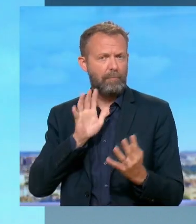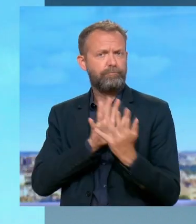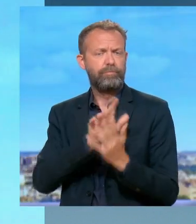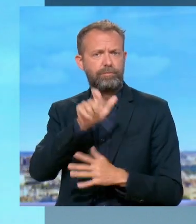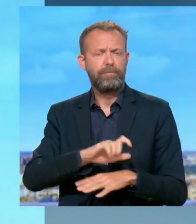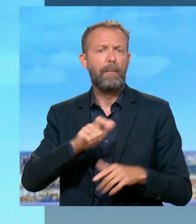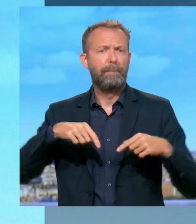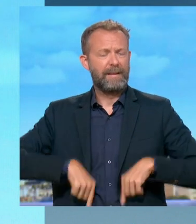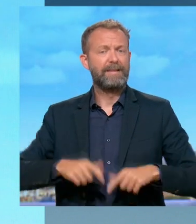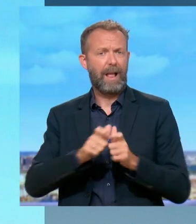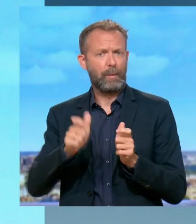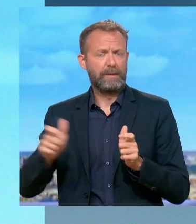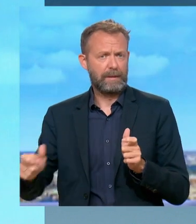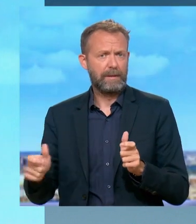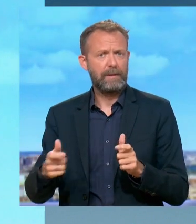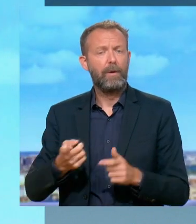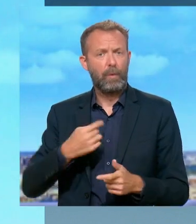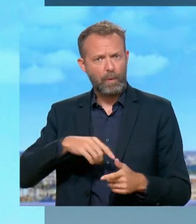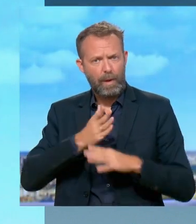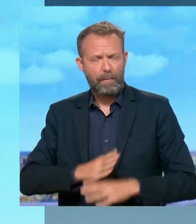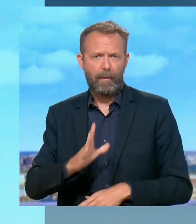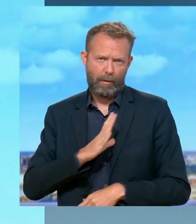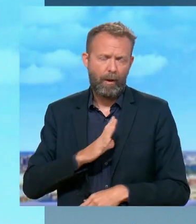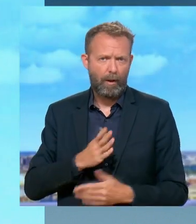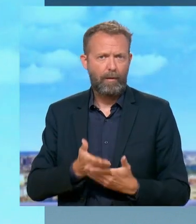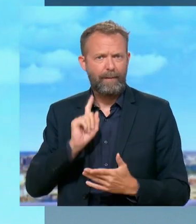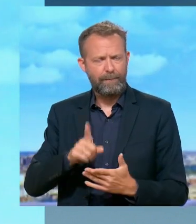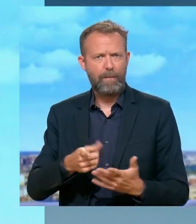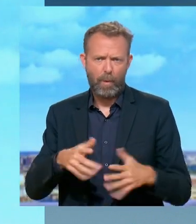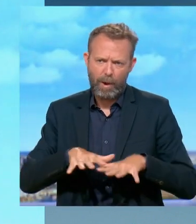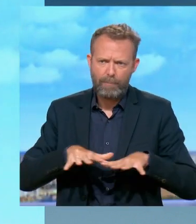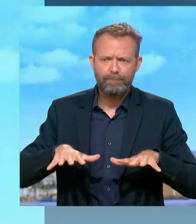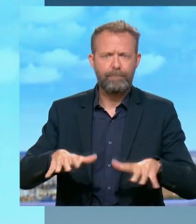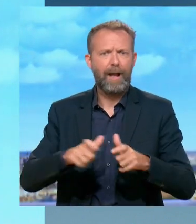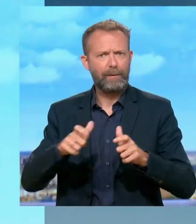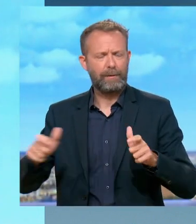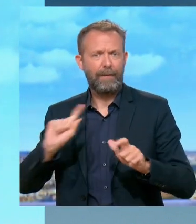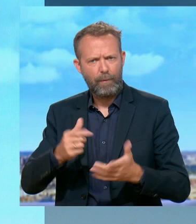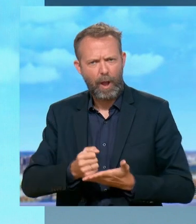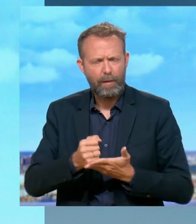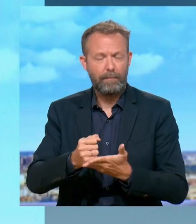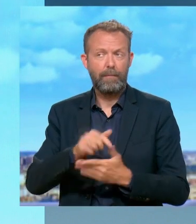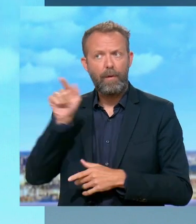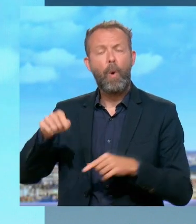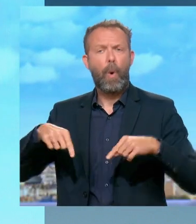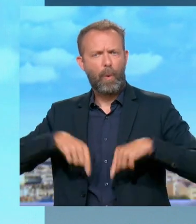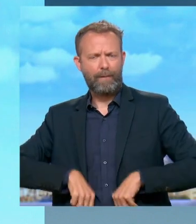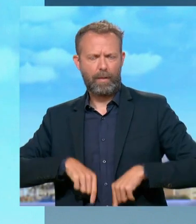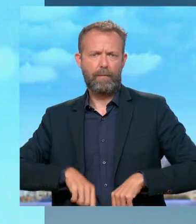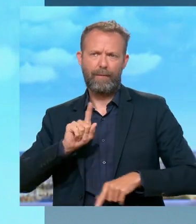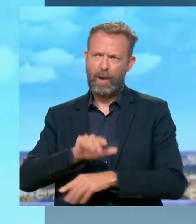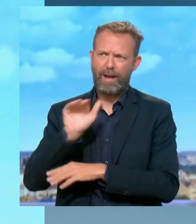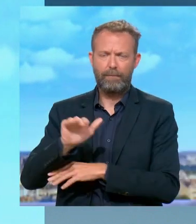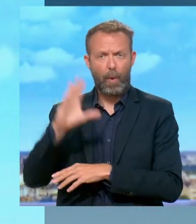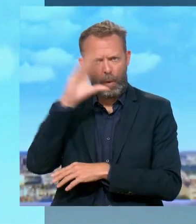Lesquiot, le ministre de l'Industrie. Nous avons un tissu industriel, il faut le renforcer, il faut le soutenir. J'en appelle au gouvernement pour ne pas laisser tomber